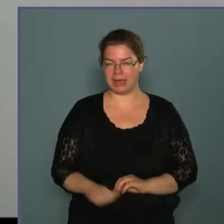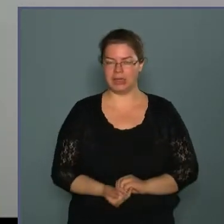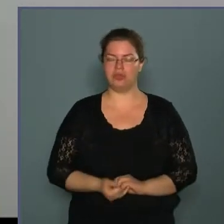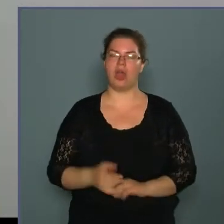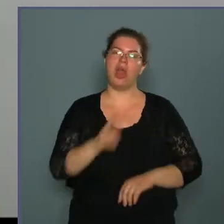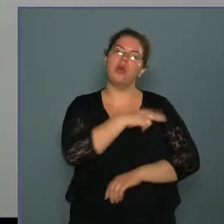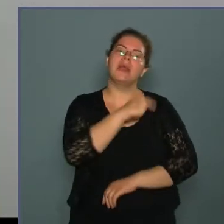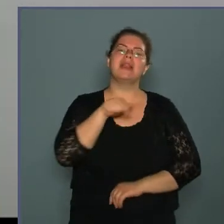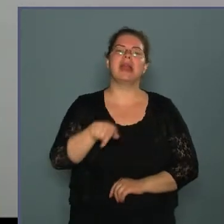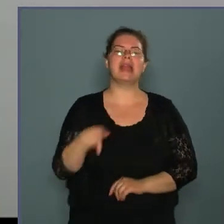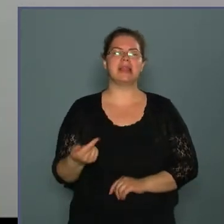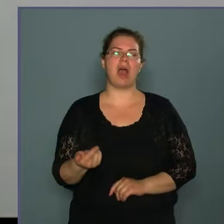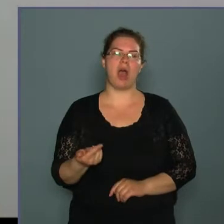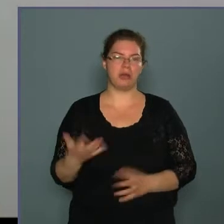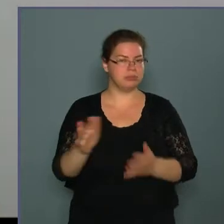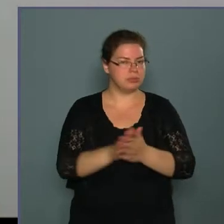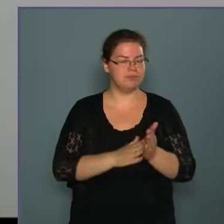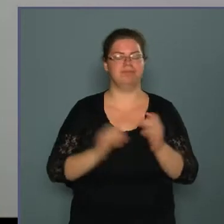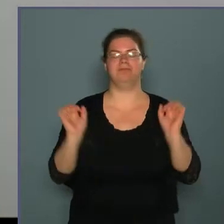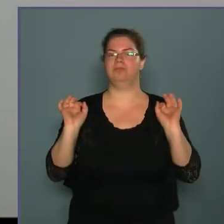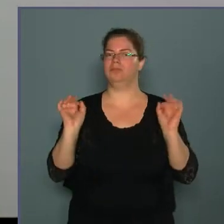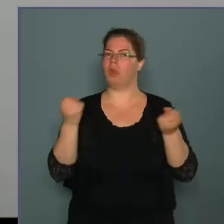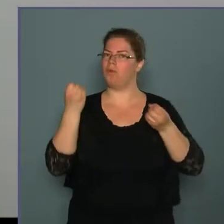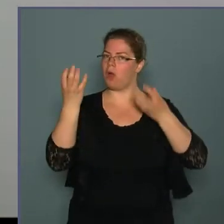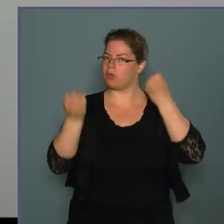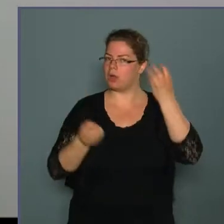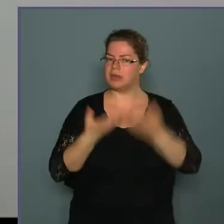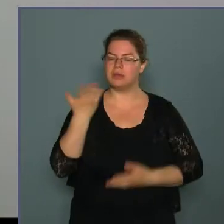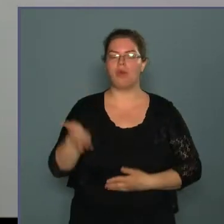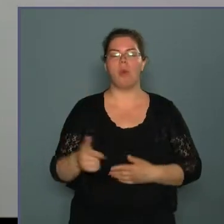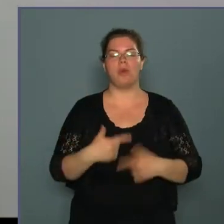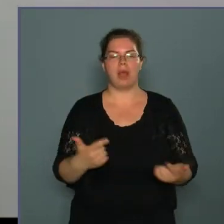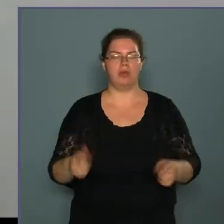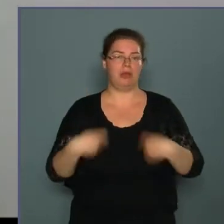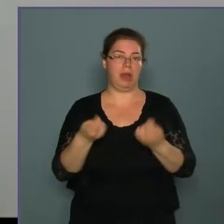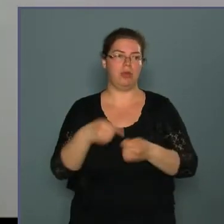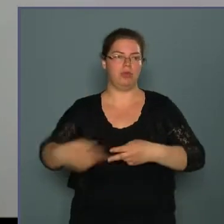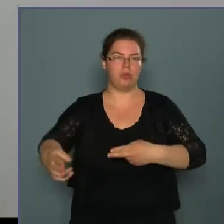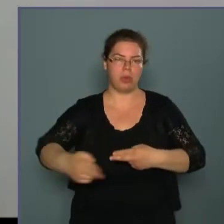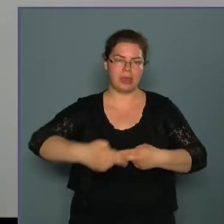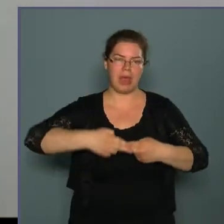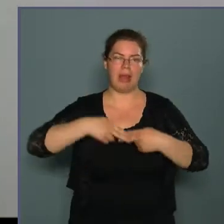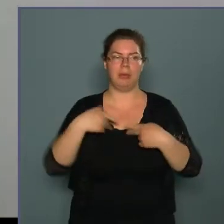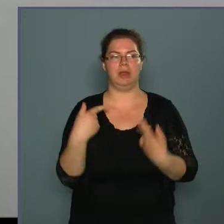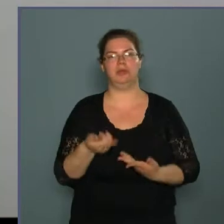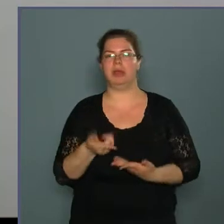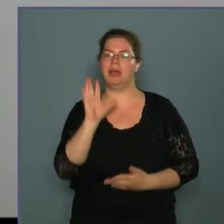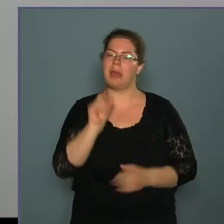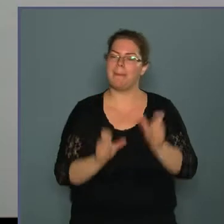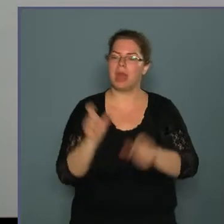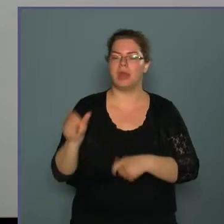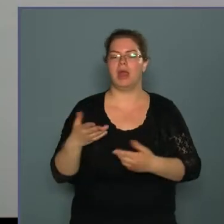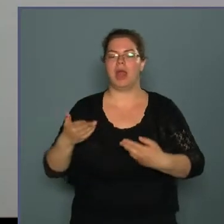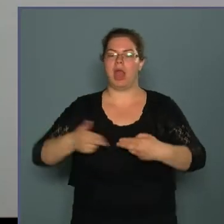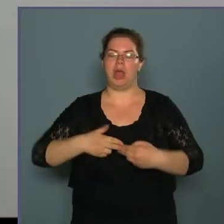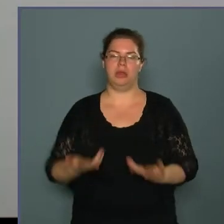kórháznak ez a kezdeményezéshez szerintem egy fantasztikus jólhetőséget ad arra, hogy közelebb kerüljenek az emberekhez, az